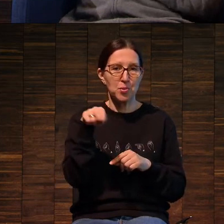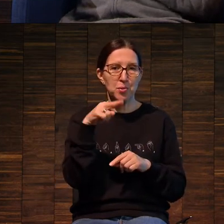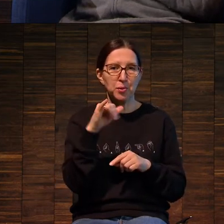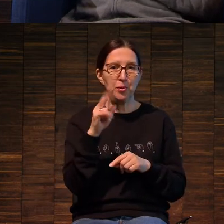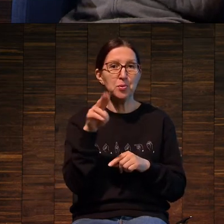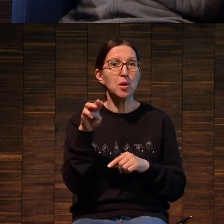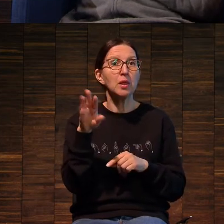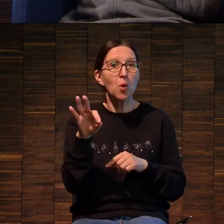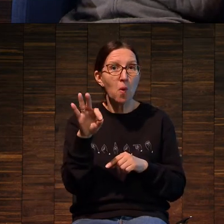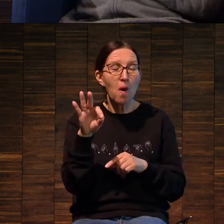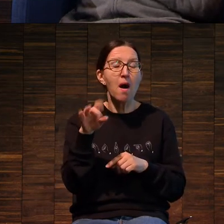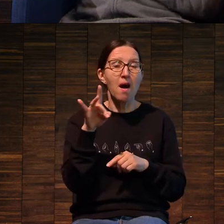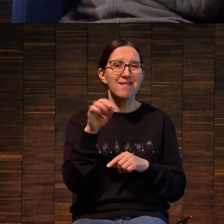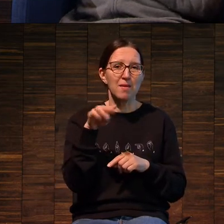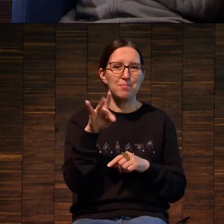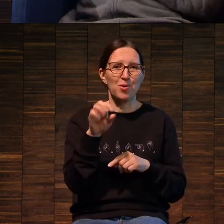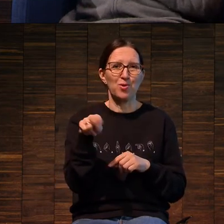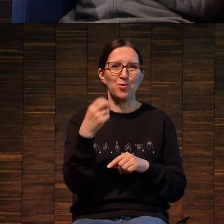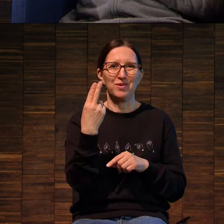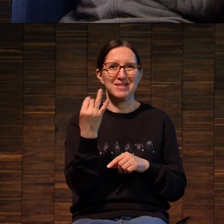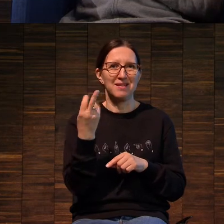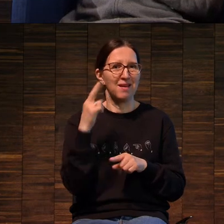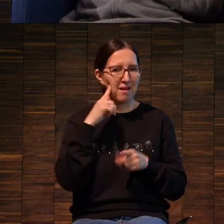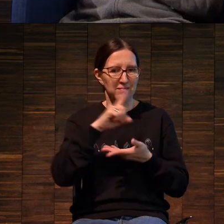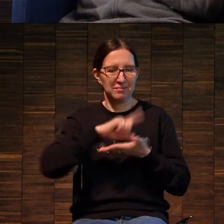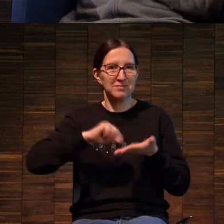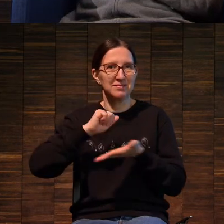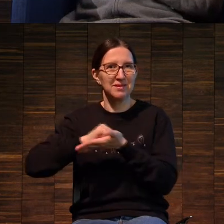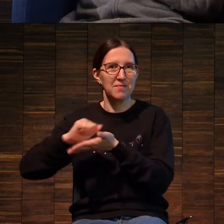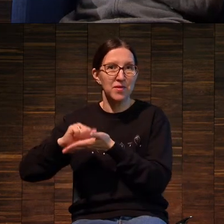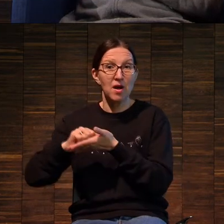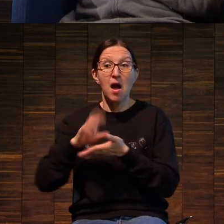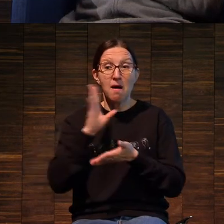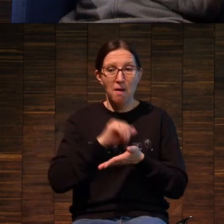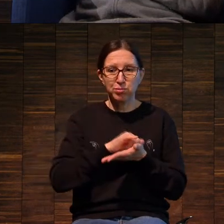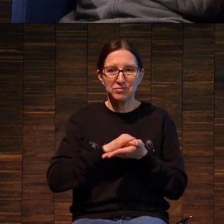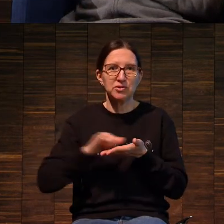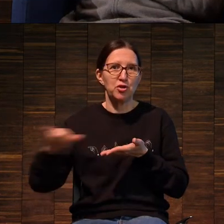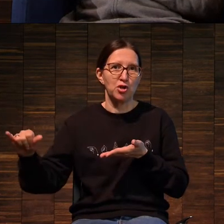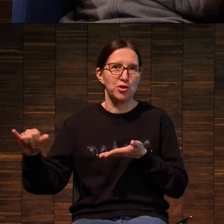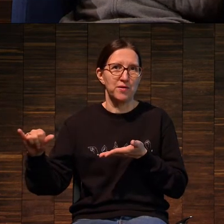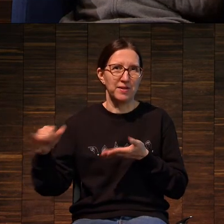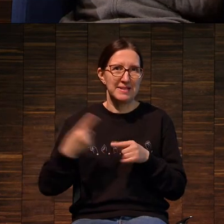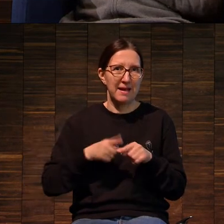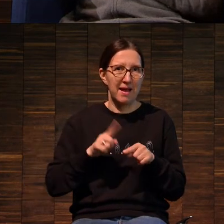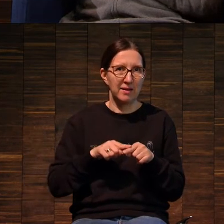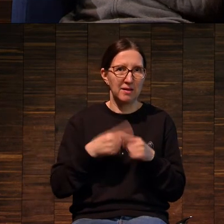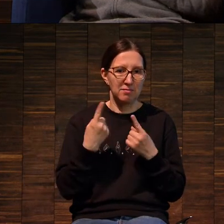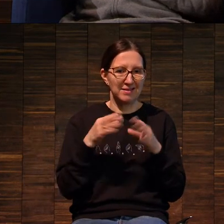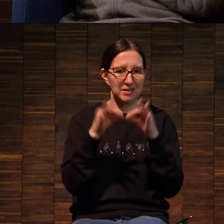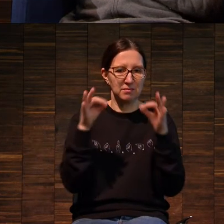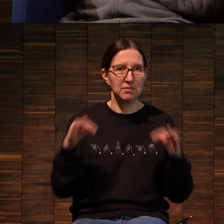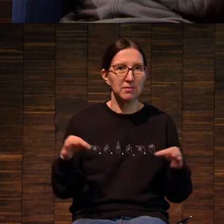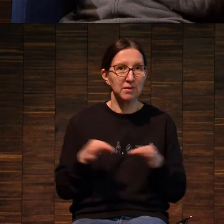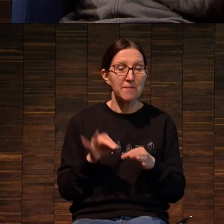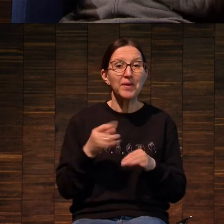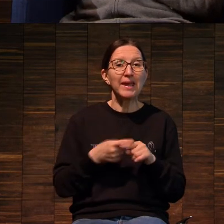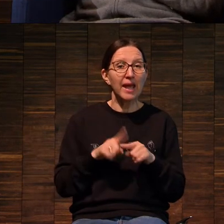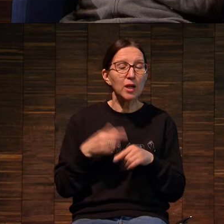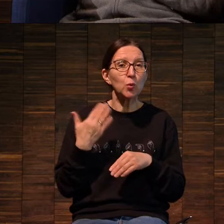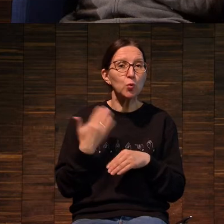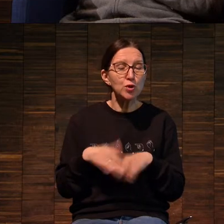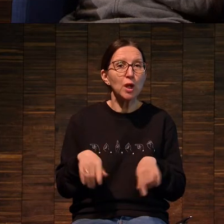Соответственно, второе, это возможность стиражировать, воспроизводить. И это уже